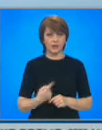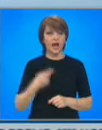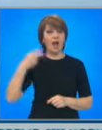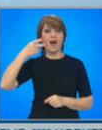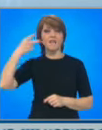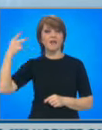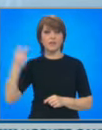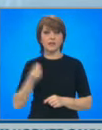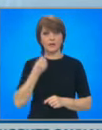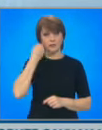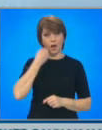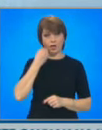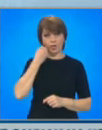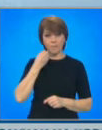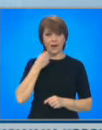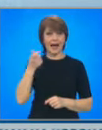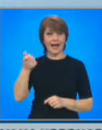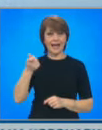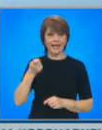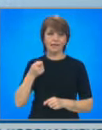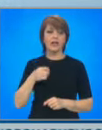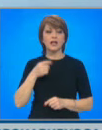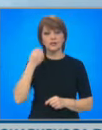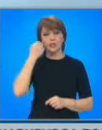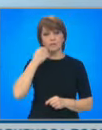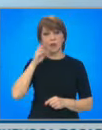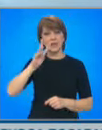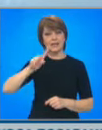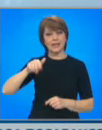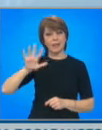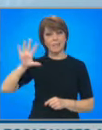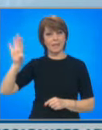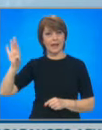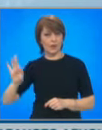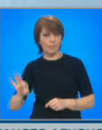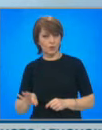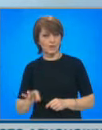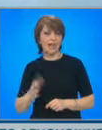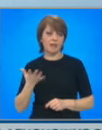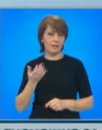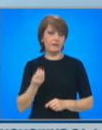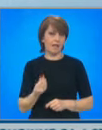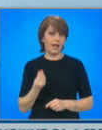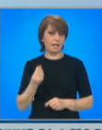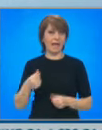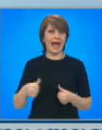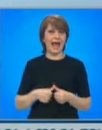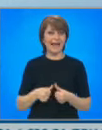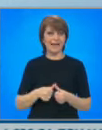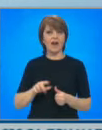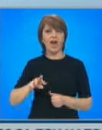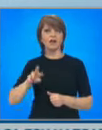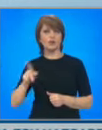кредитен рейтинг ще ползват по-ниска лихва от 3,5%. За унези, с луше една кредитна история, лихвата е 4%.